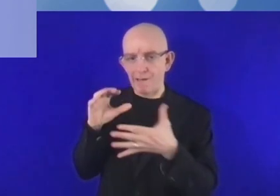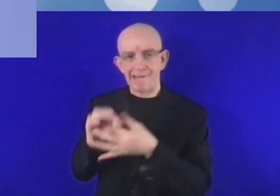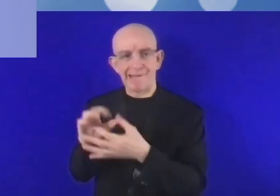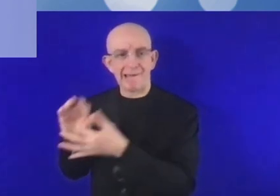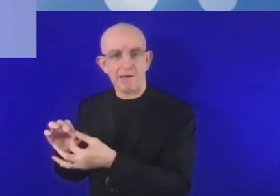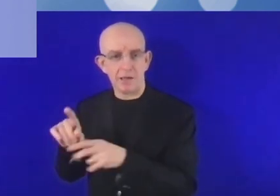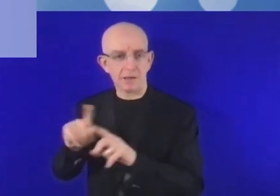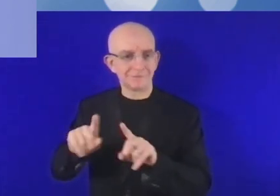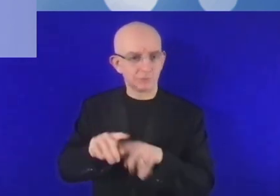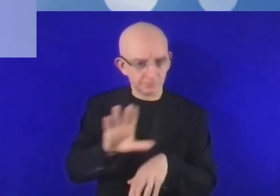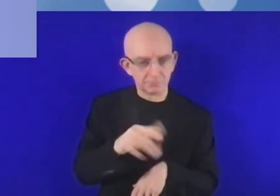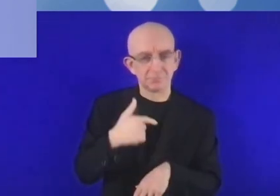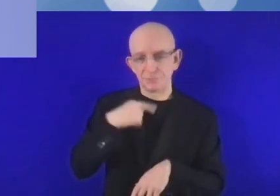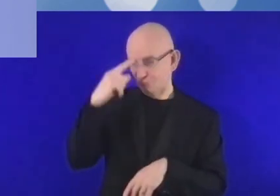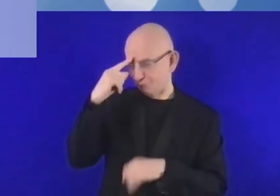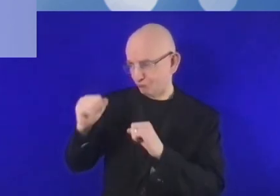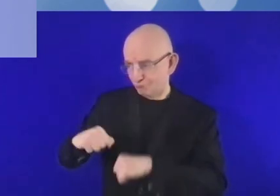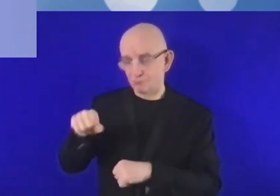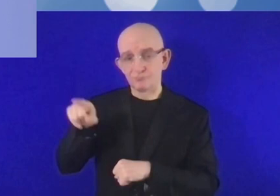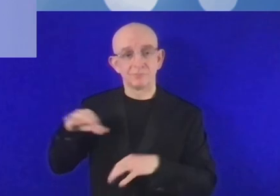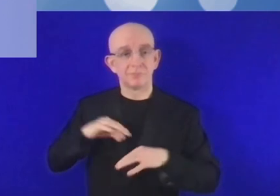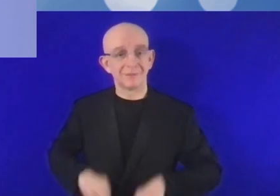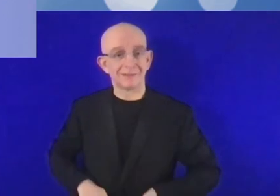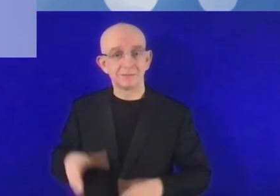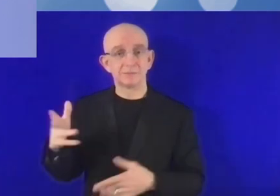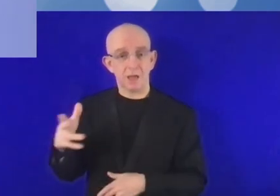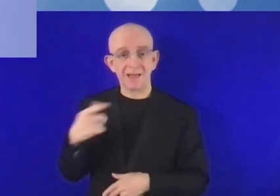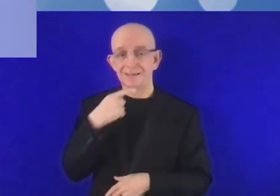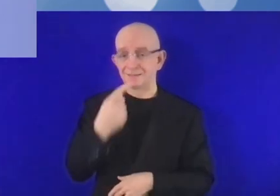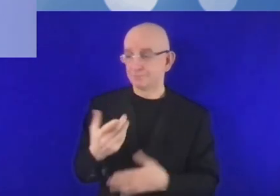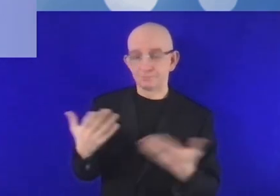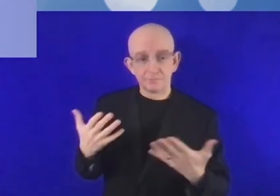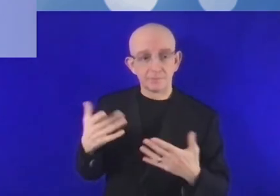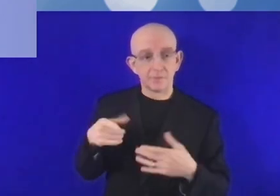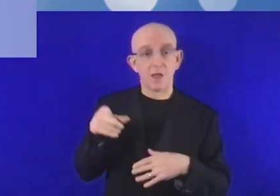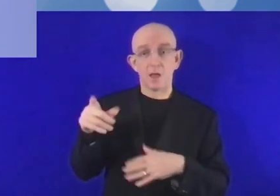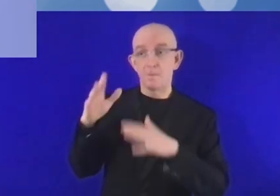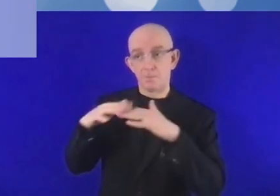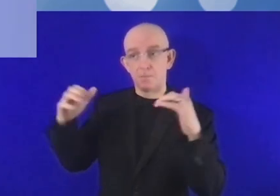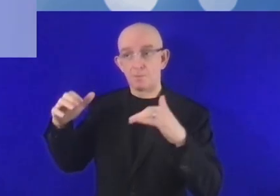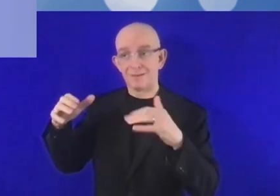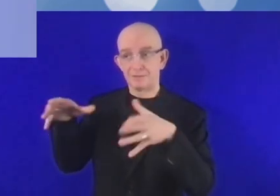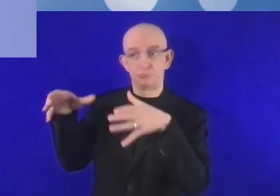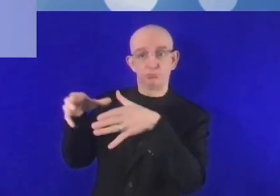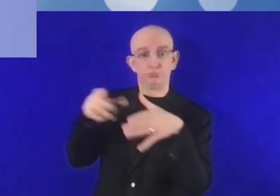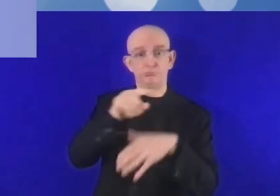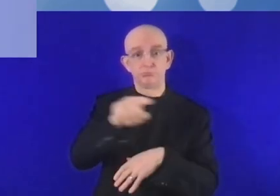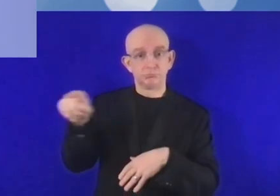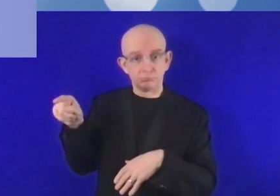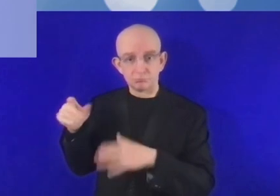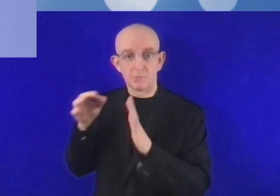Donc, selon l'état d'avancement de la création d'entreprise, selon les secteurs, on a besoin de divers modes de financement. on a besoin de divers